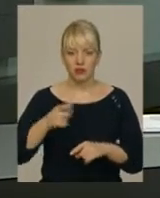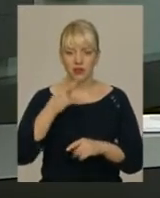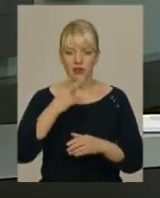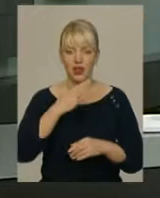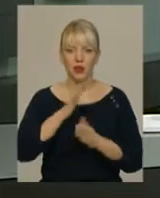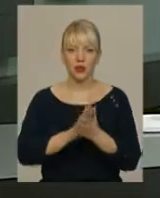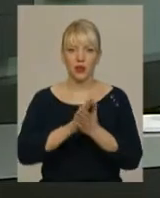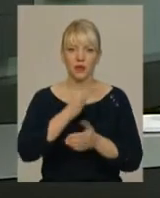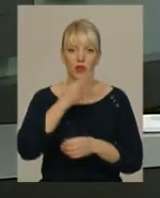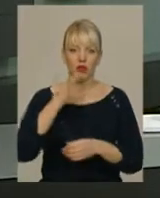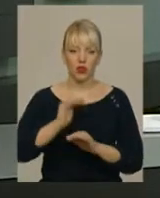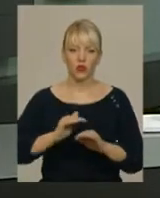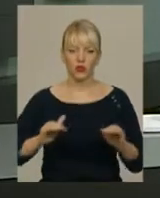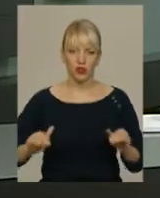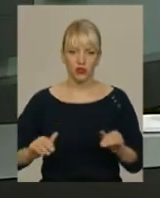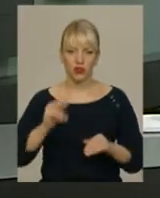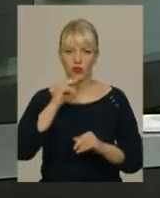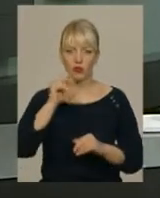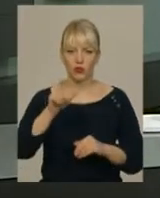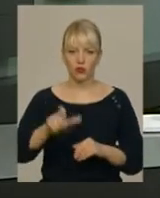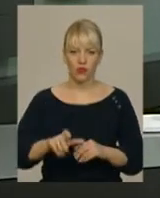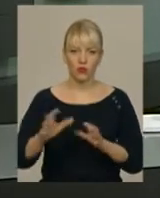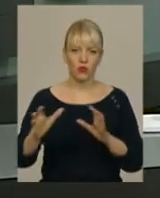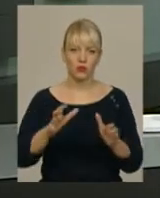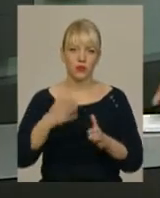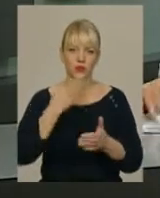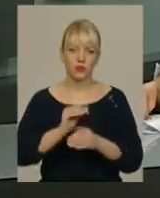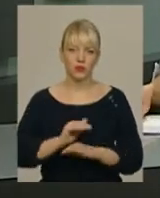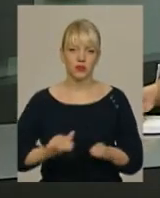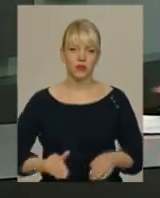багатодітного обвинуваченого опікуватися неповнолітніми дітьми.